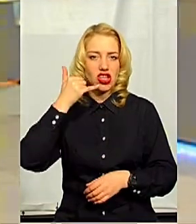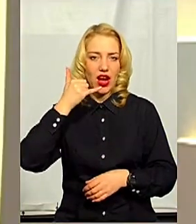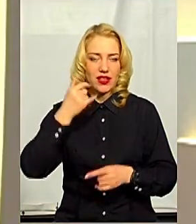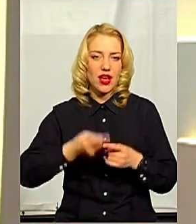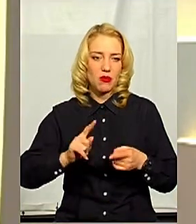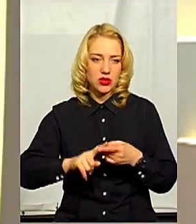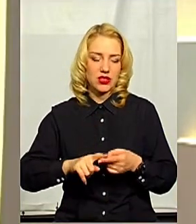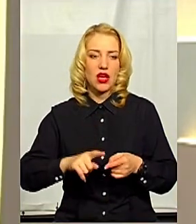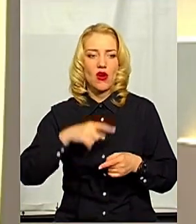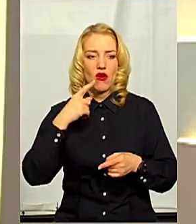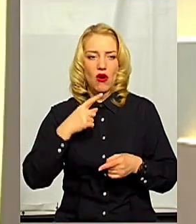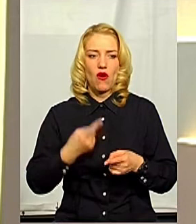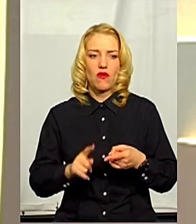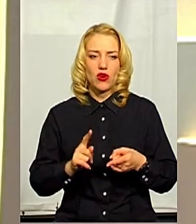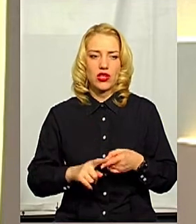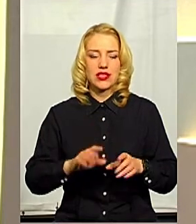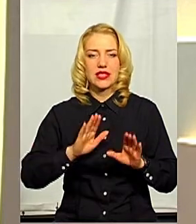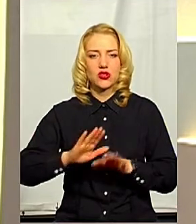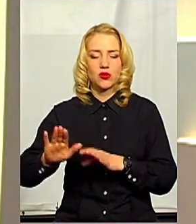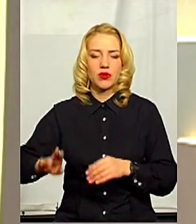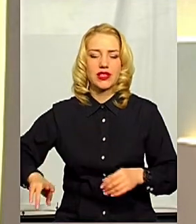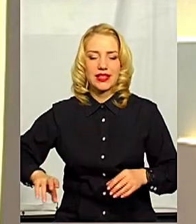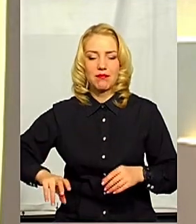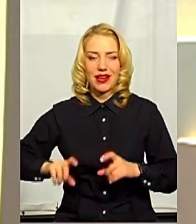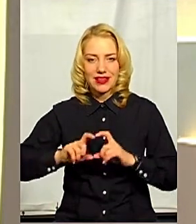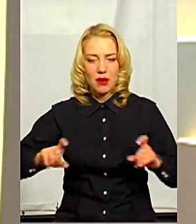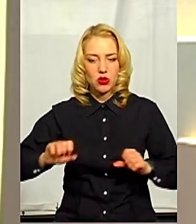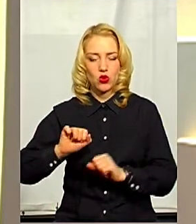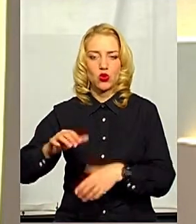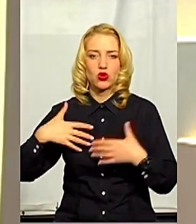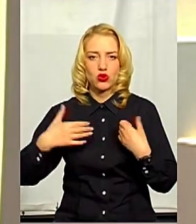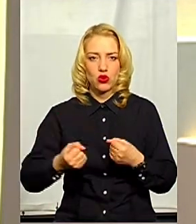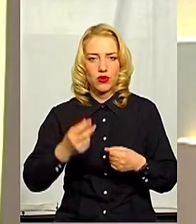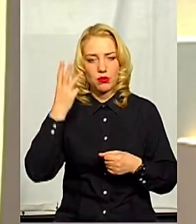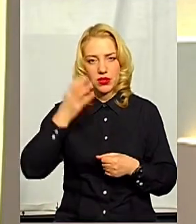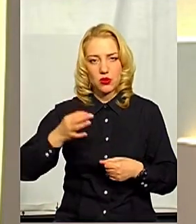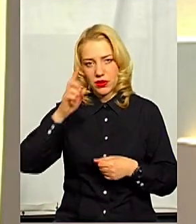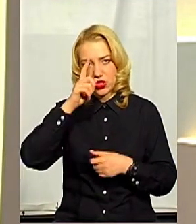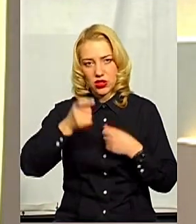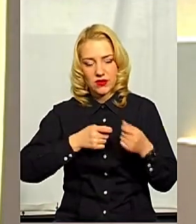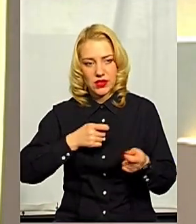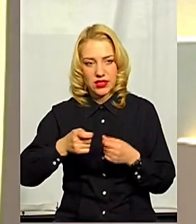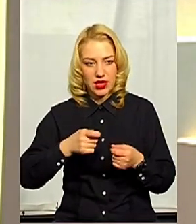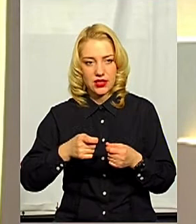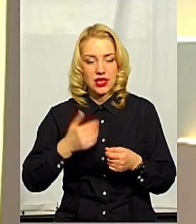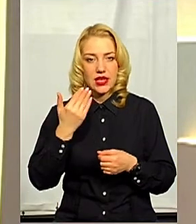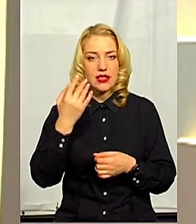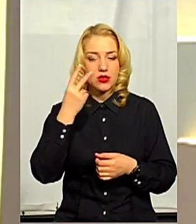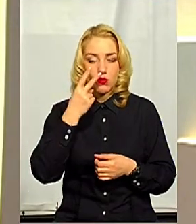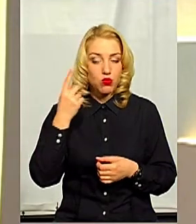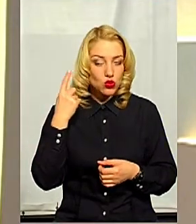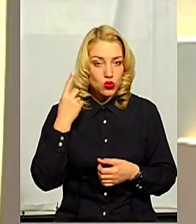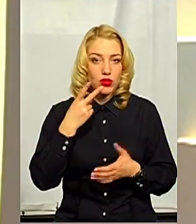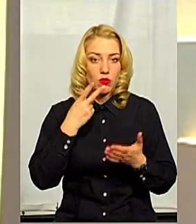нам також повідомила заступниця директора Департаменту охорони здоров'я Хмельницької обласної державної адміністрації Тетяна Косоцька. Ви зараз почуєте і